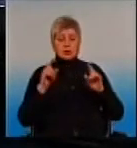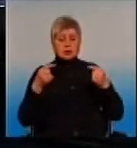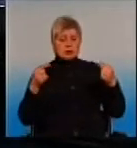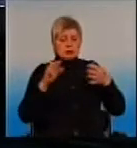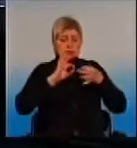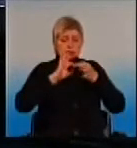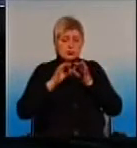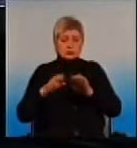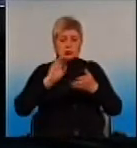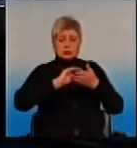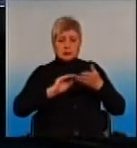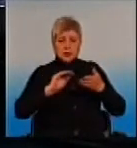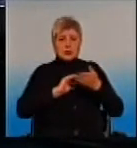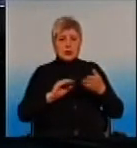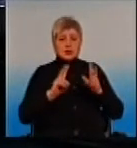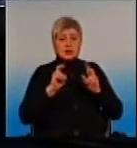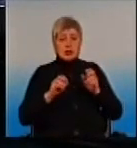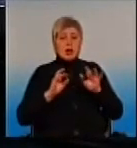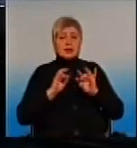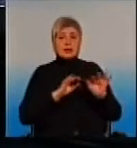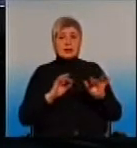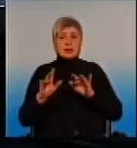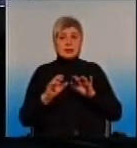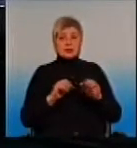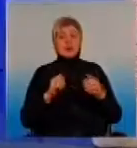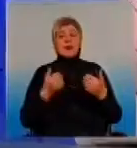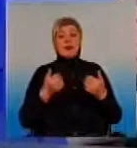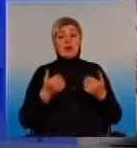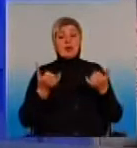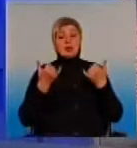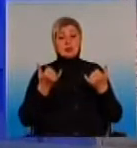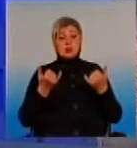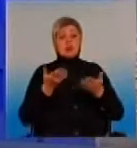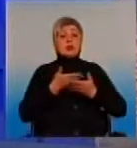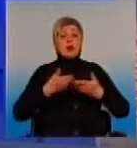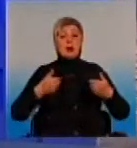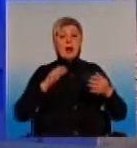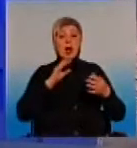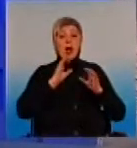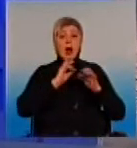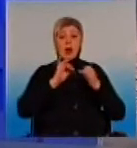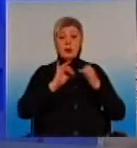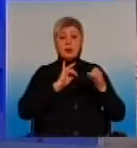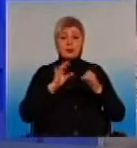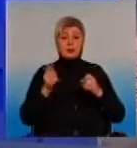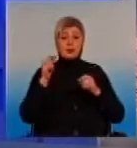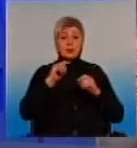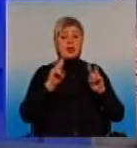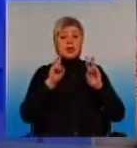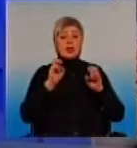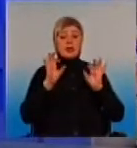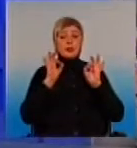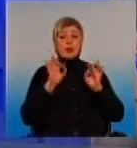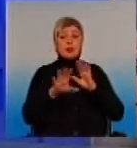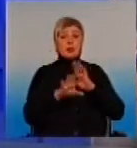действовать пациенту в любой ситуации. На этом мы будем завершивать, пані Алло, сьогодні ми говорили про те, как правильно обирати лікаря,